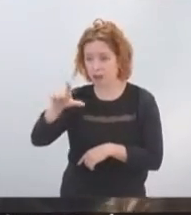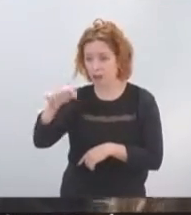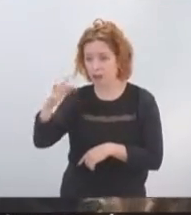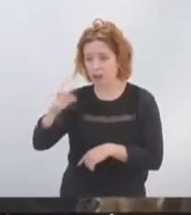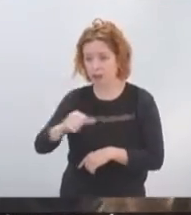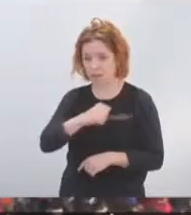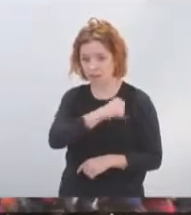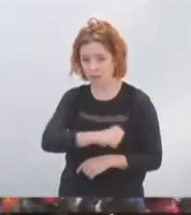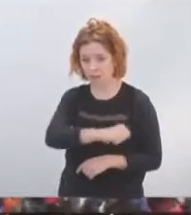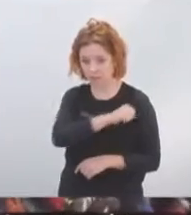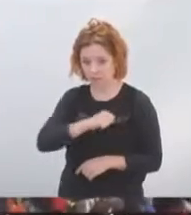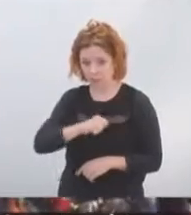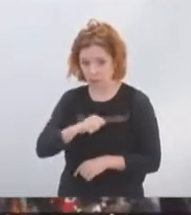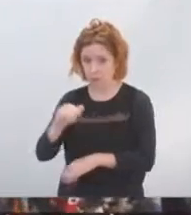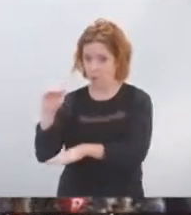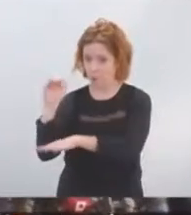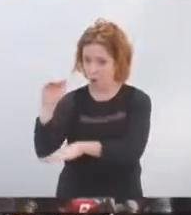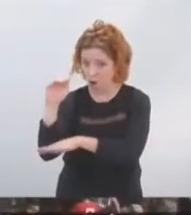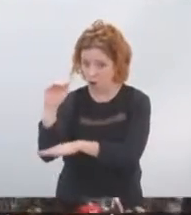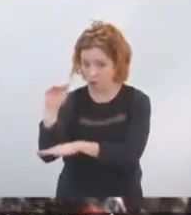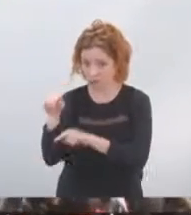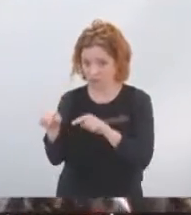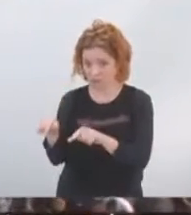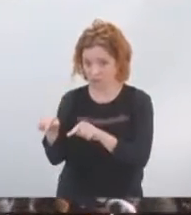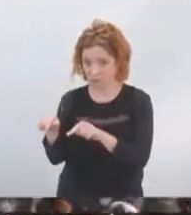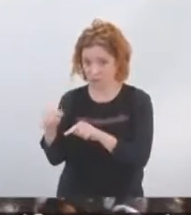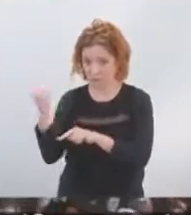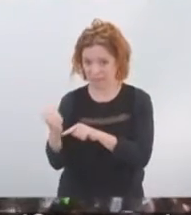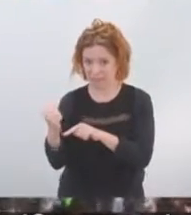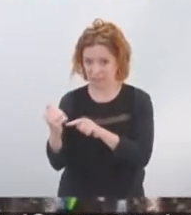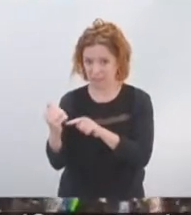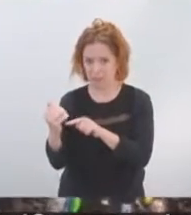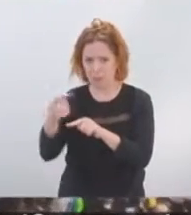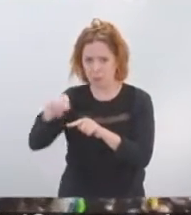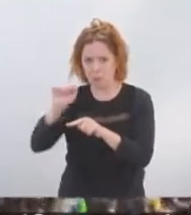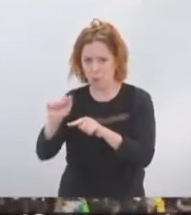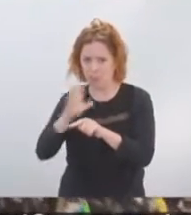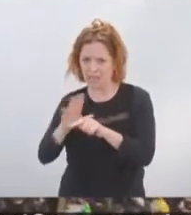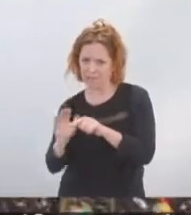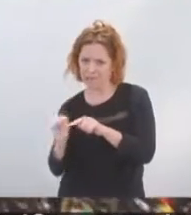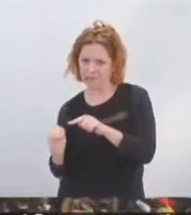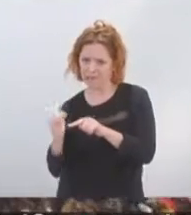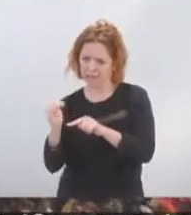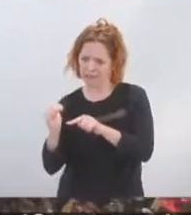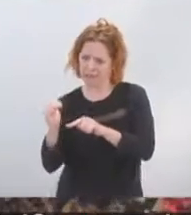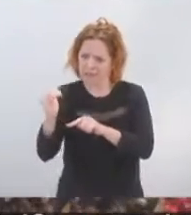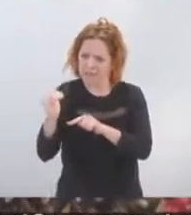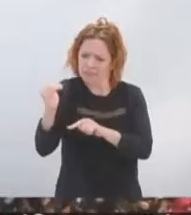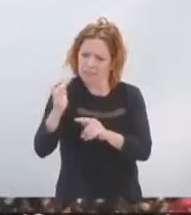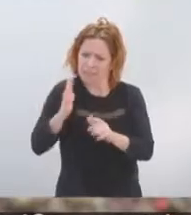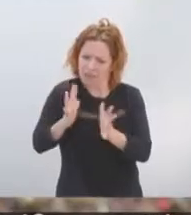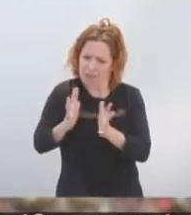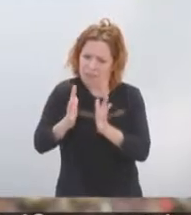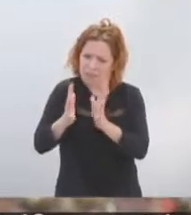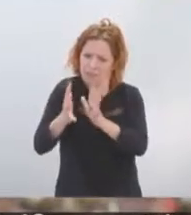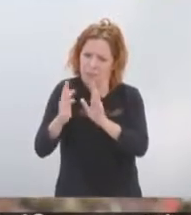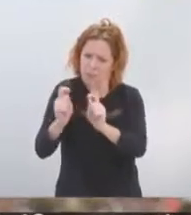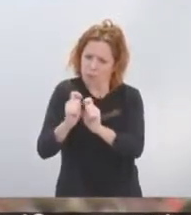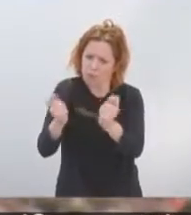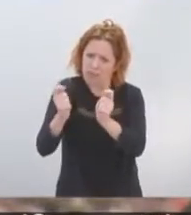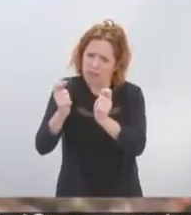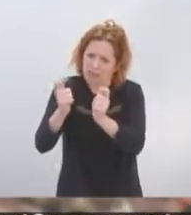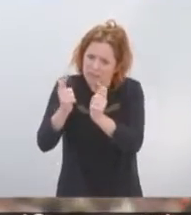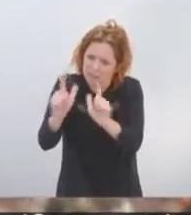Mauritanie. Mais nous pourrions essayer d'améliorer notre place dans le classement et peut-être de nous élever